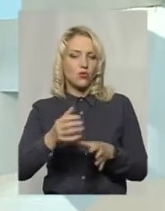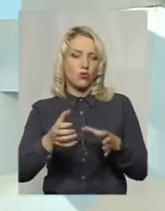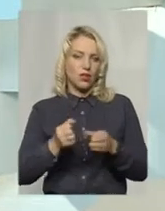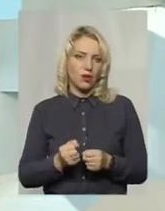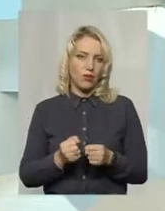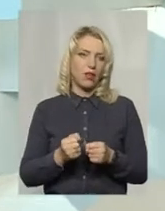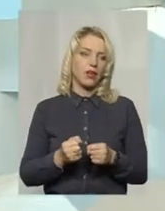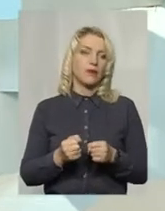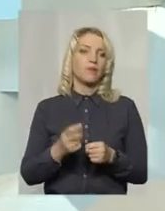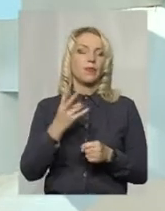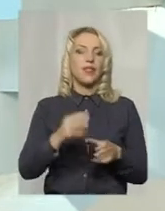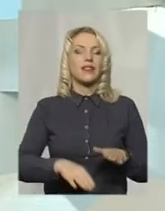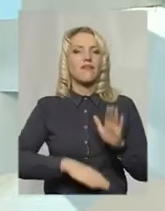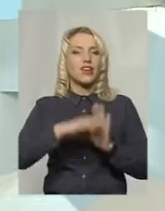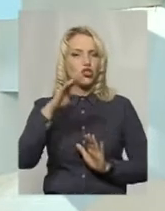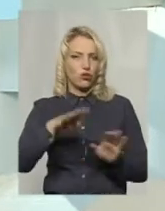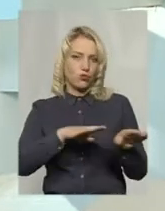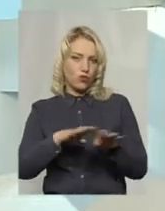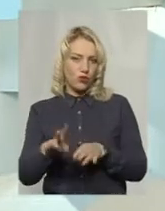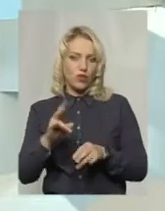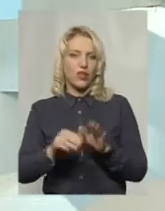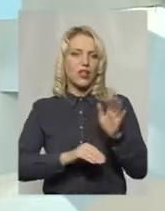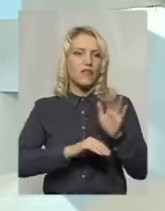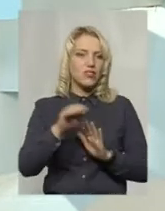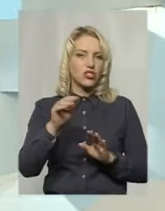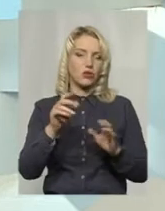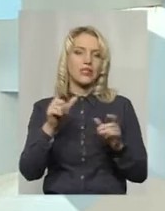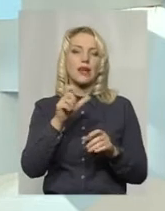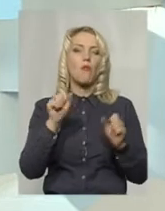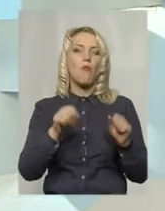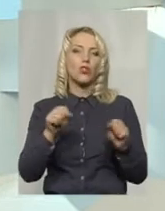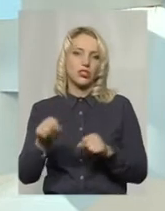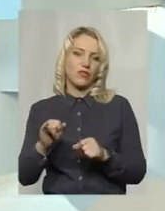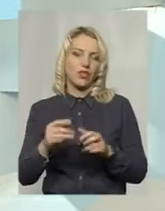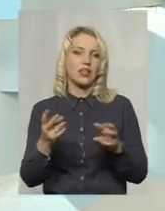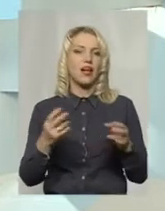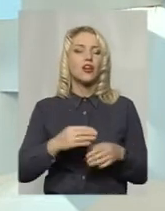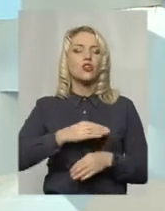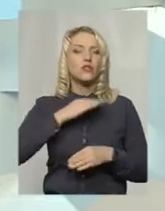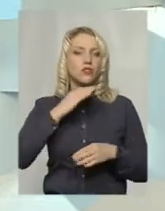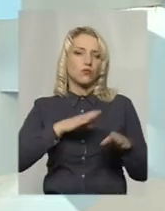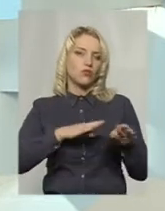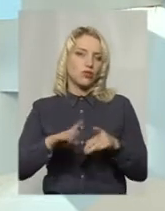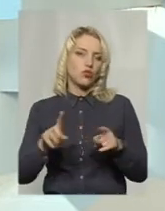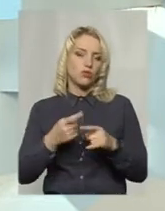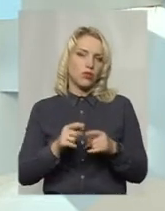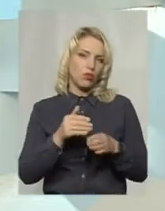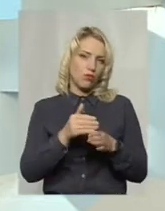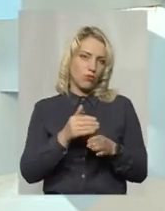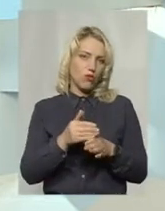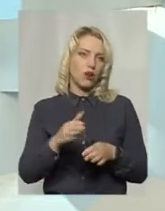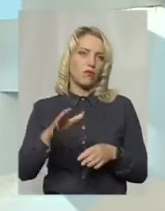найвищому рівні, на найвищому із можливих і на достатньому рівні, щоб ця допомога